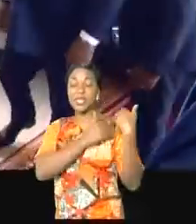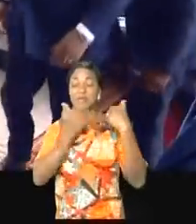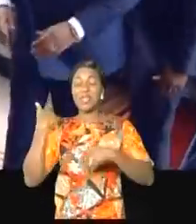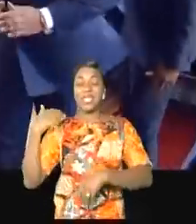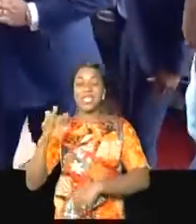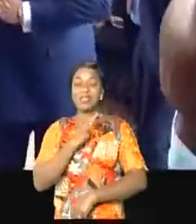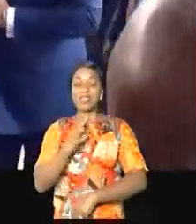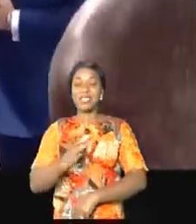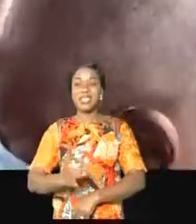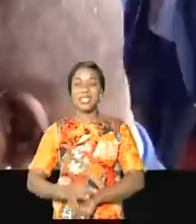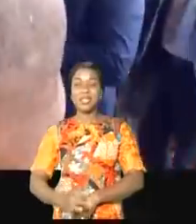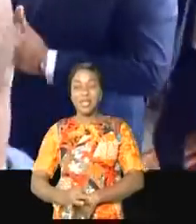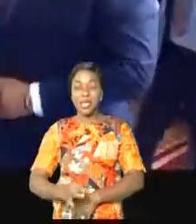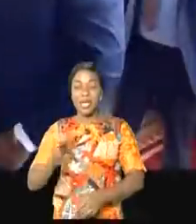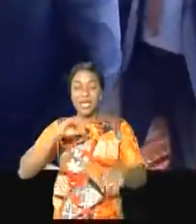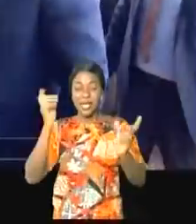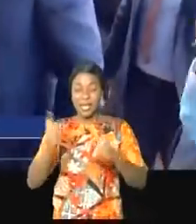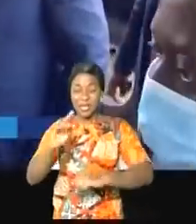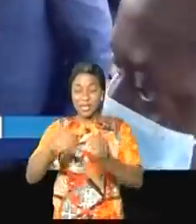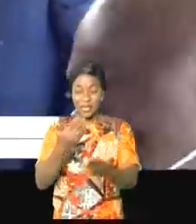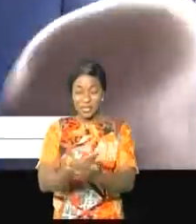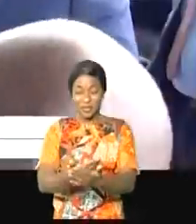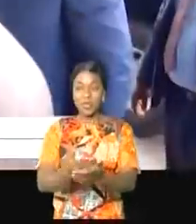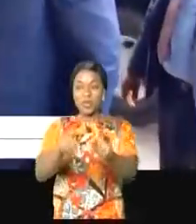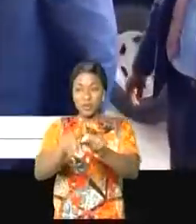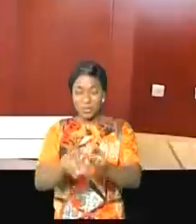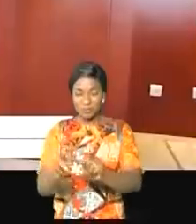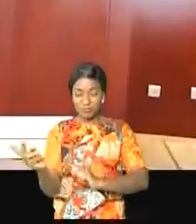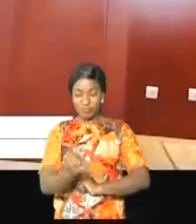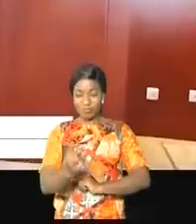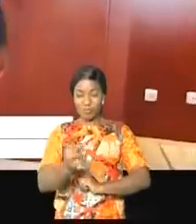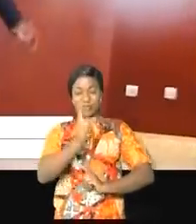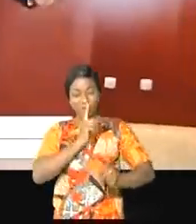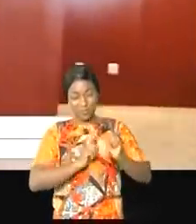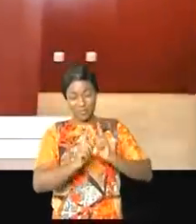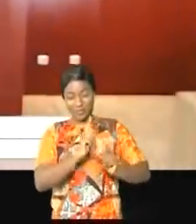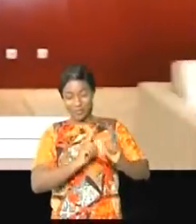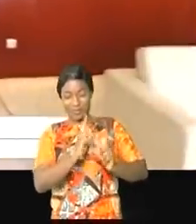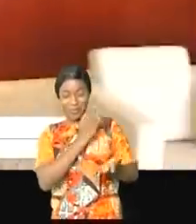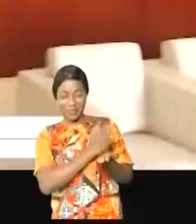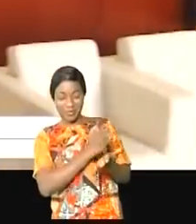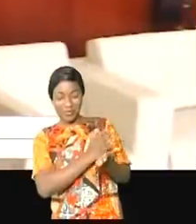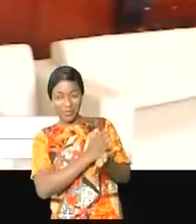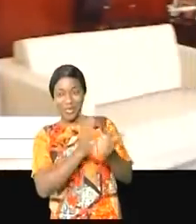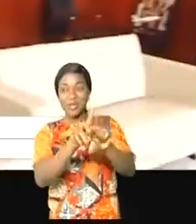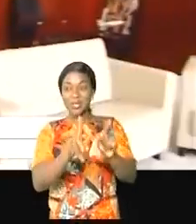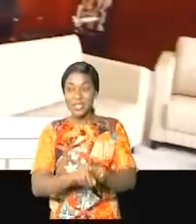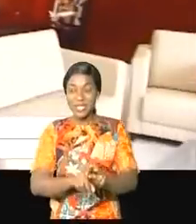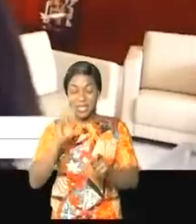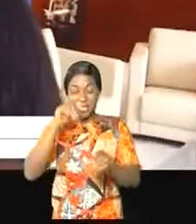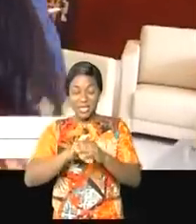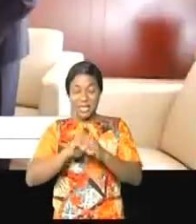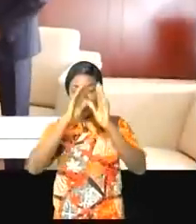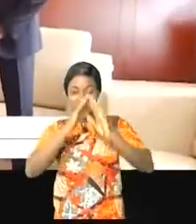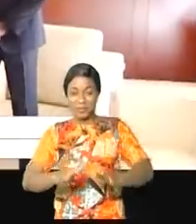Félix Santona Tshisekedi Tchilombo, à son arrivée au siège, et les deux personnalités ont eu une entrevue de près d'une demi-heure au 18e niveau